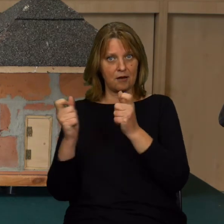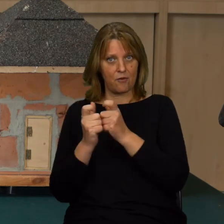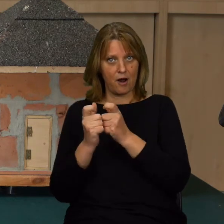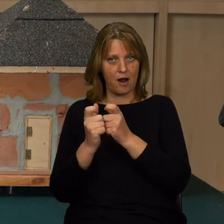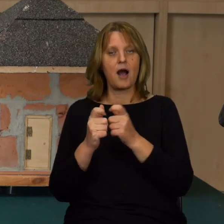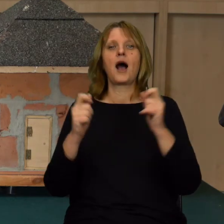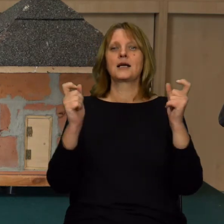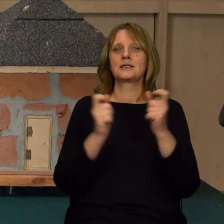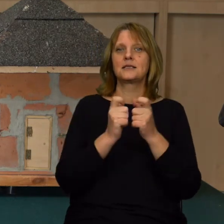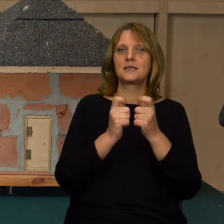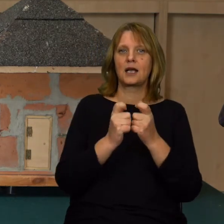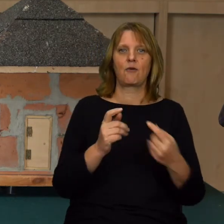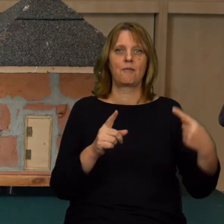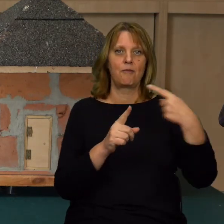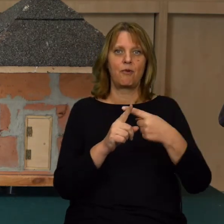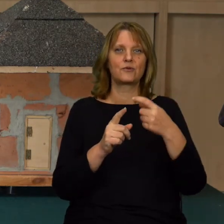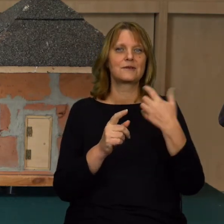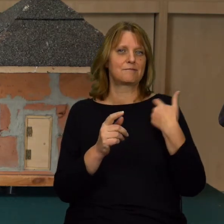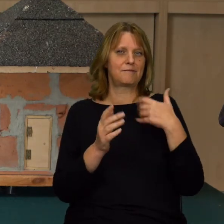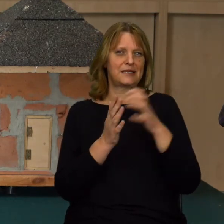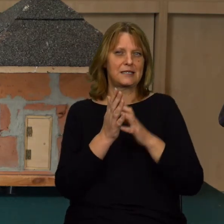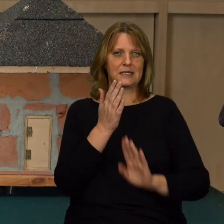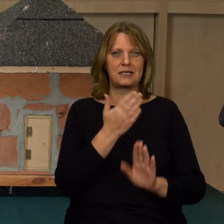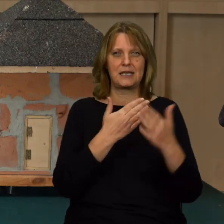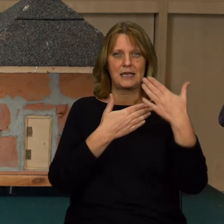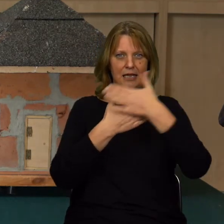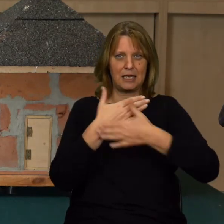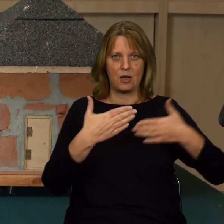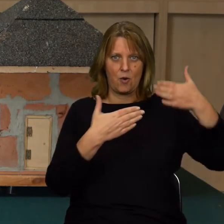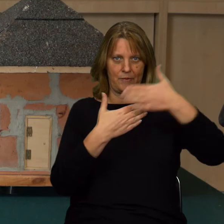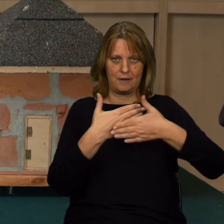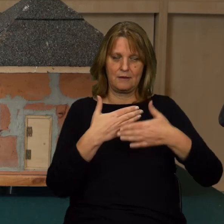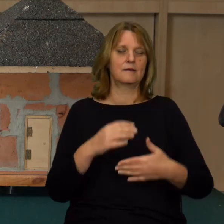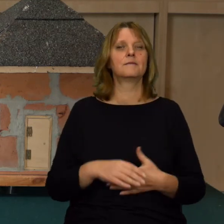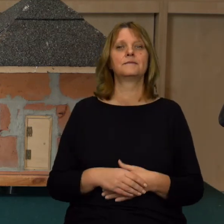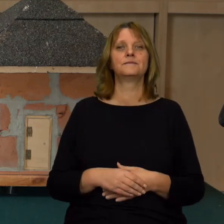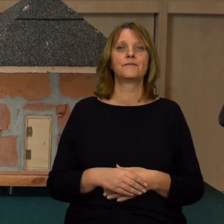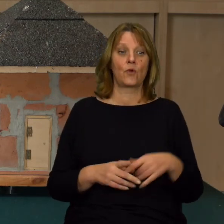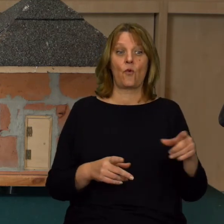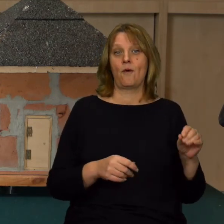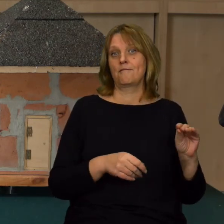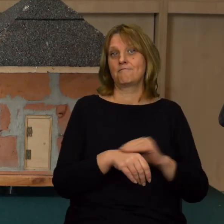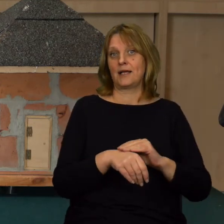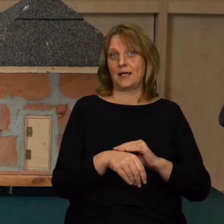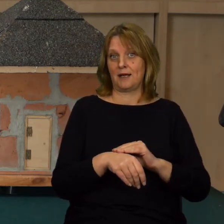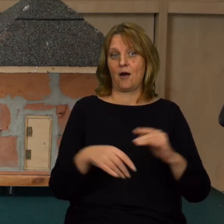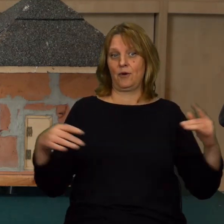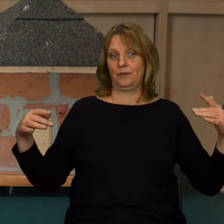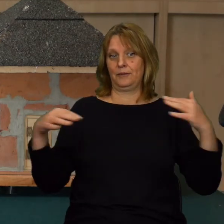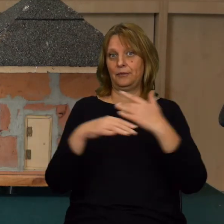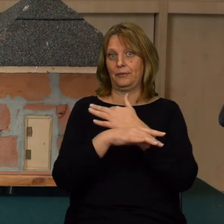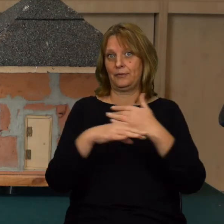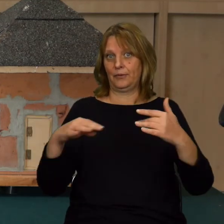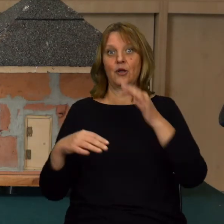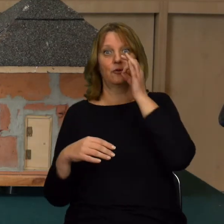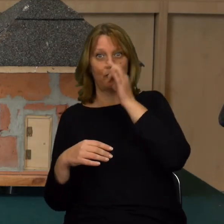pokryty warstwą styropianu. Tak jak już mówiliśmy, będziemy mieli materiały, które są dobrymi przewodnikami ciepła i